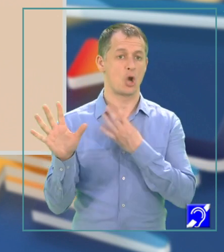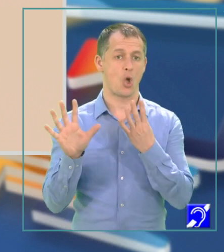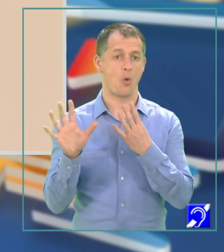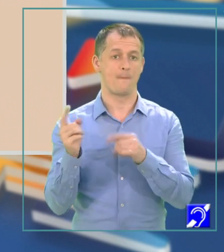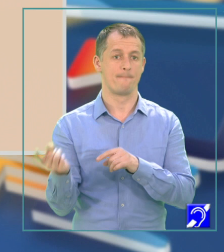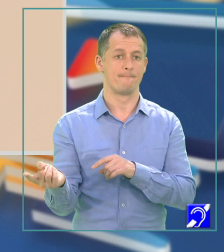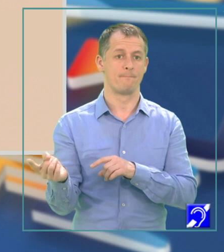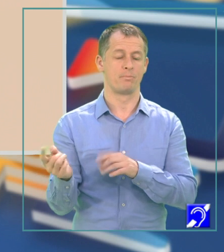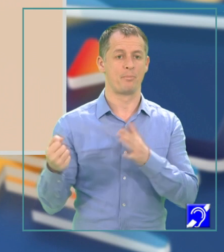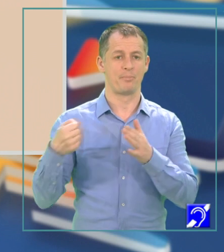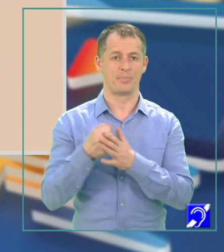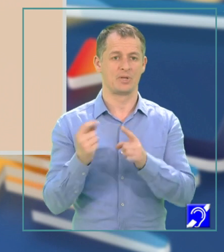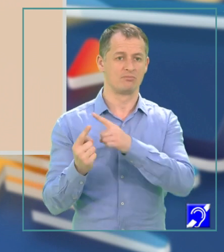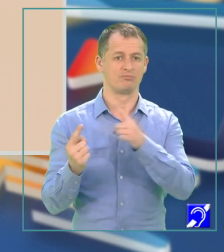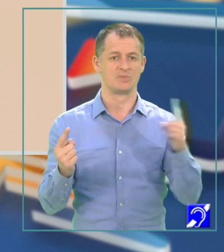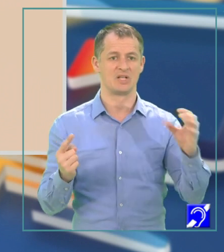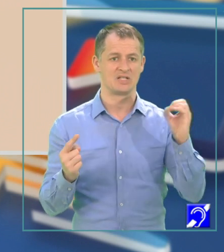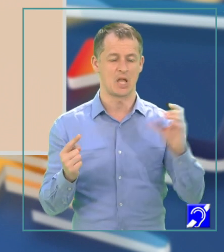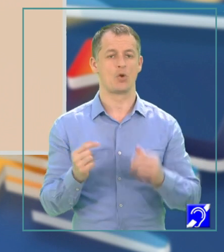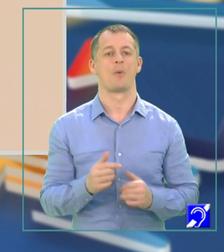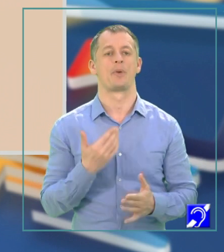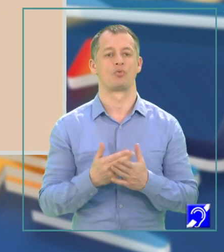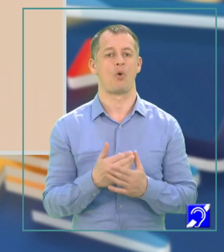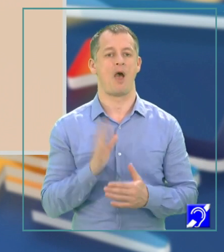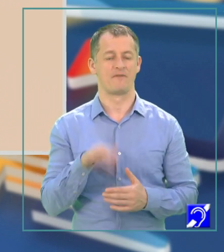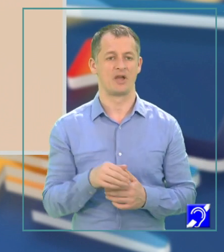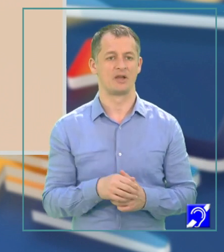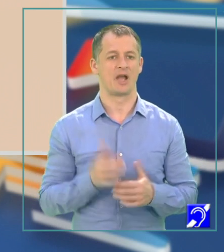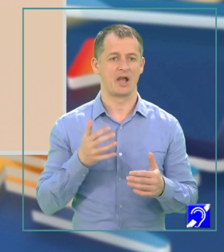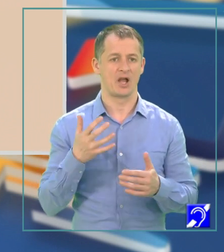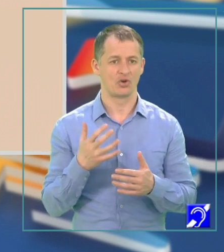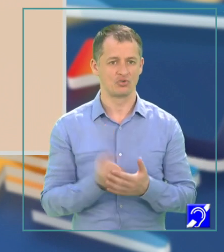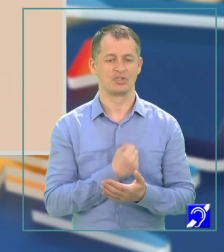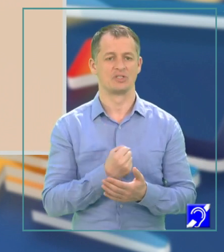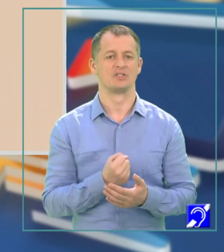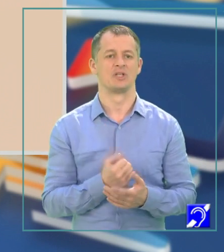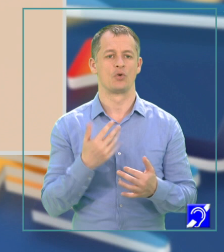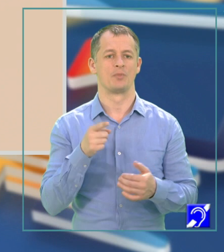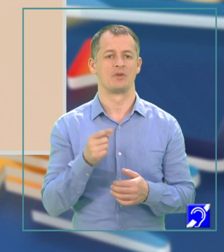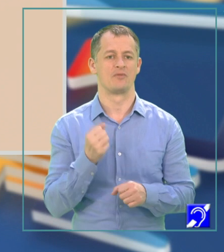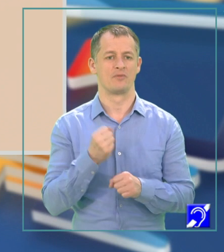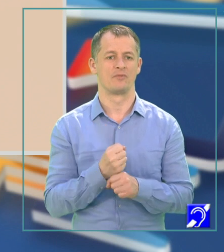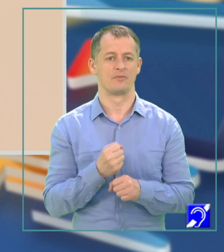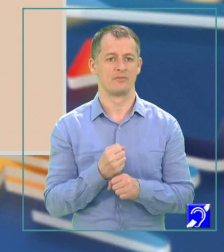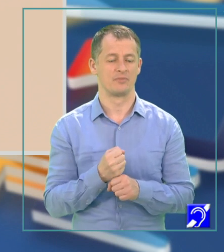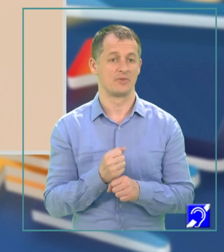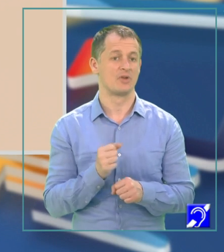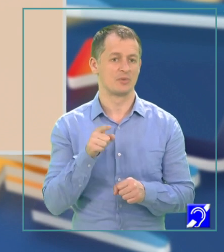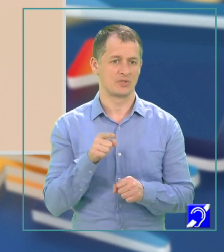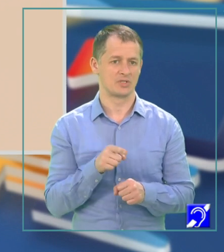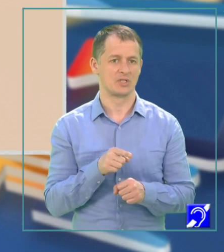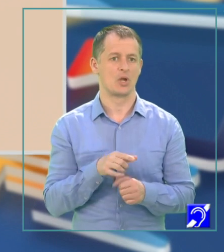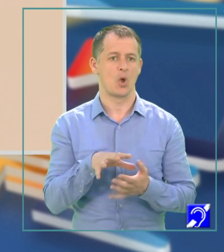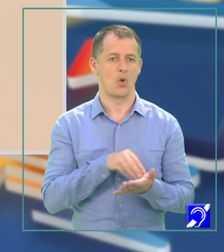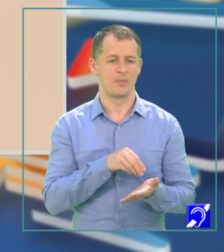să putem avea permanent acces la număr, îl copiem într-o copie și de data aceasta prelucrarea